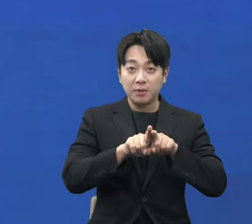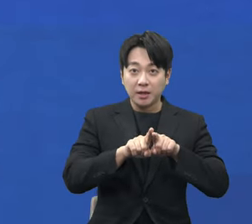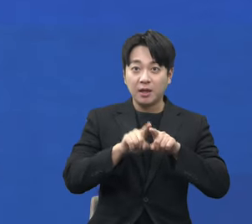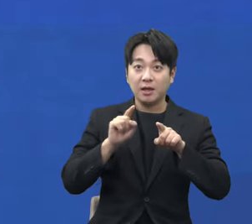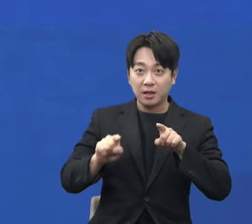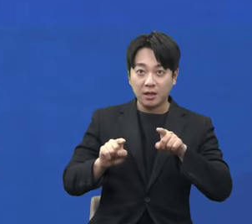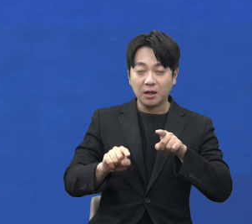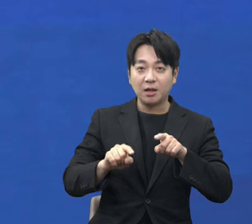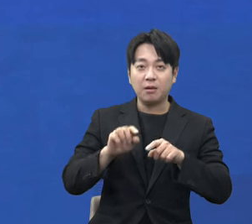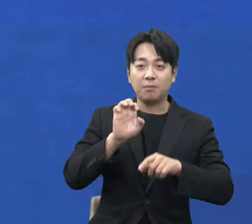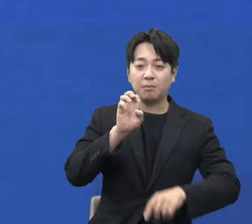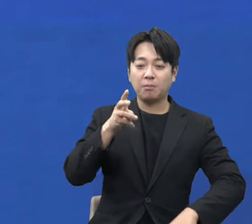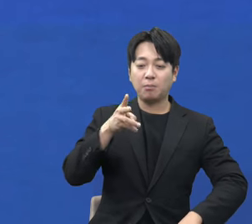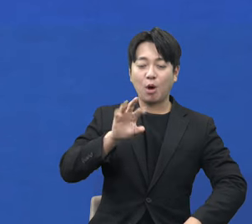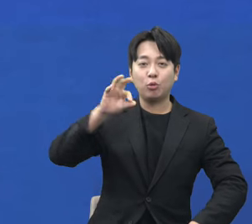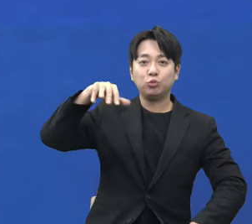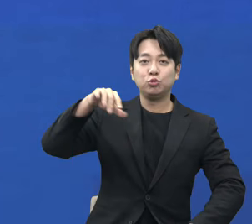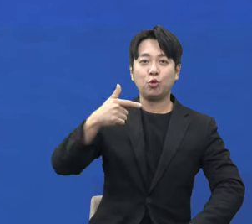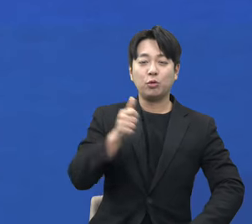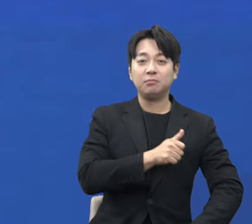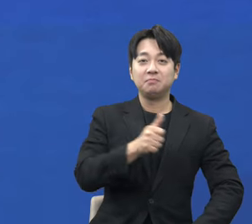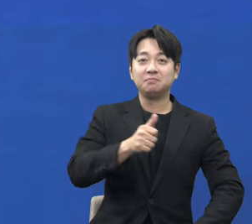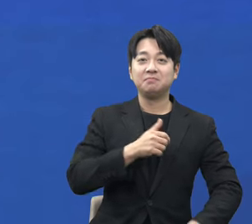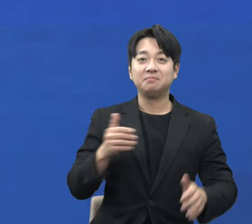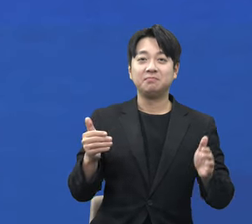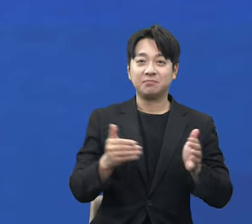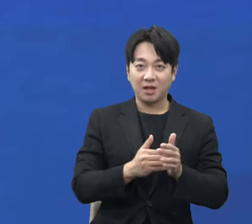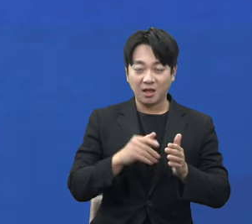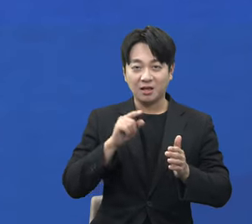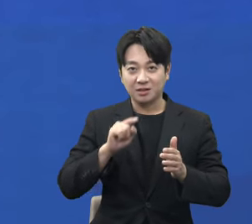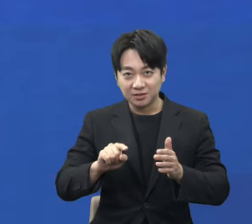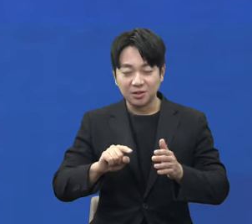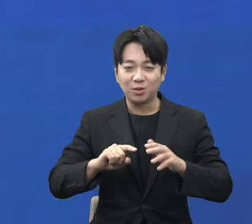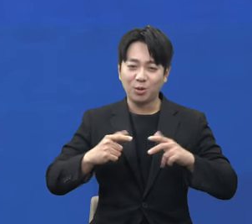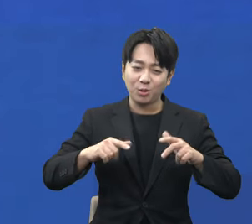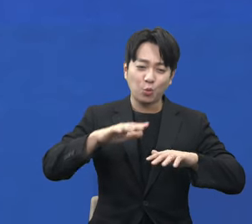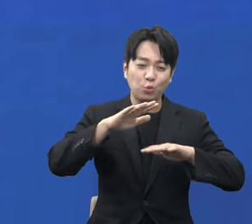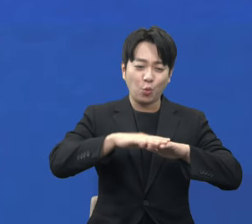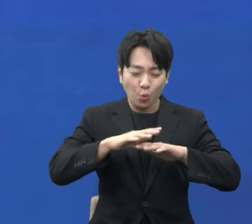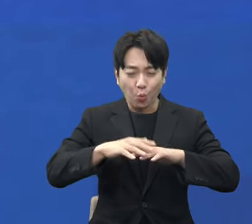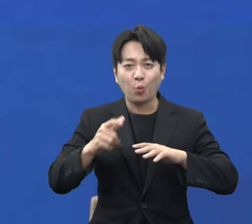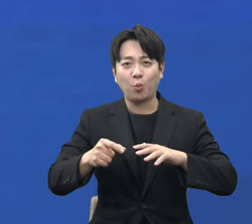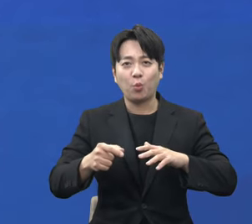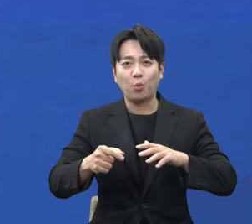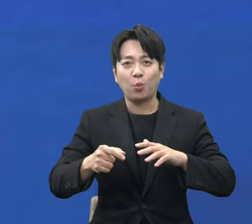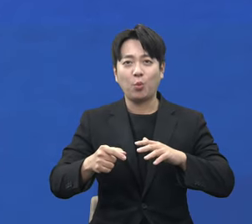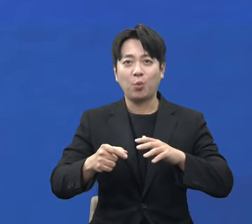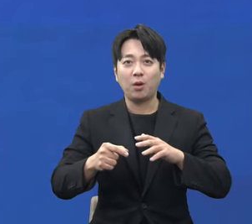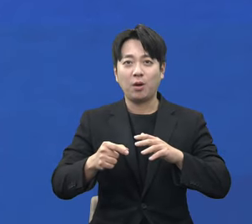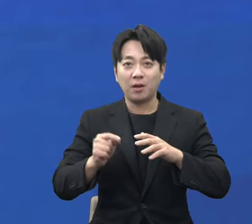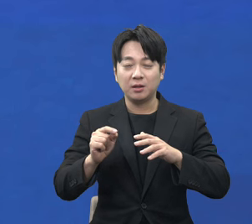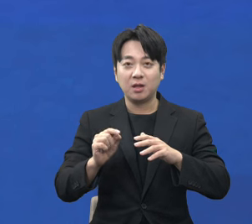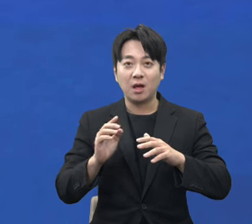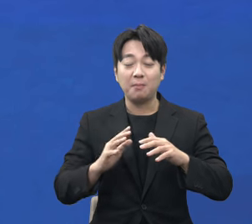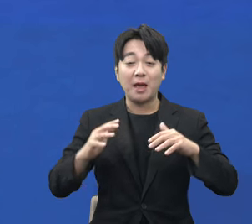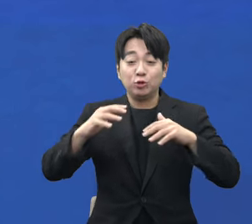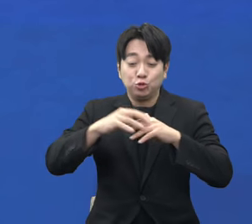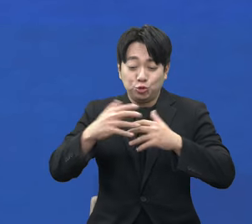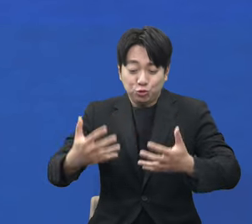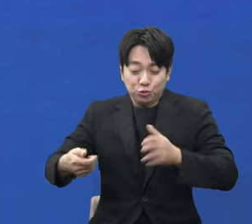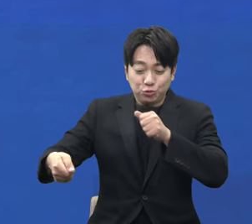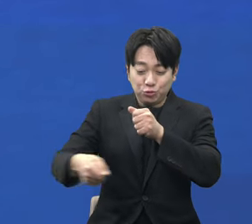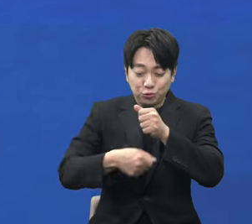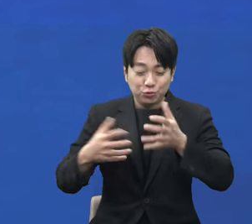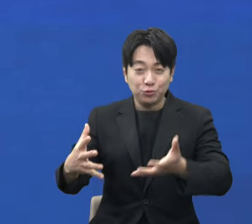다녀왔습니다. 칼집을 넣어서 뿌리를 잘라내고 이렇게 품 안에 안으면 묵직한 무게로 품 안에 가득